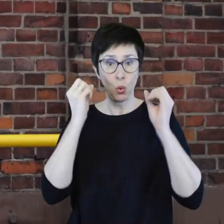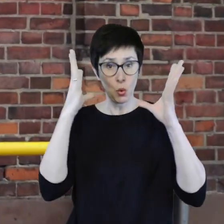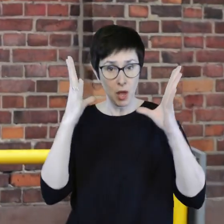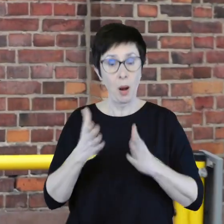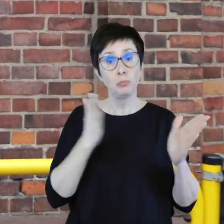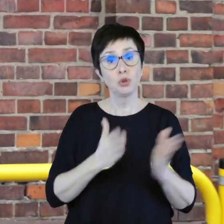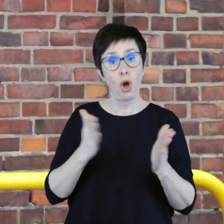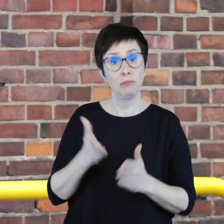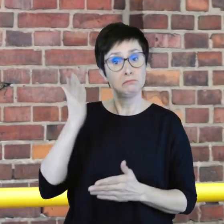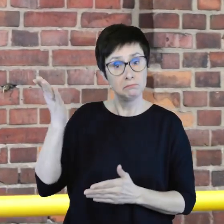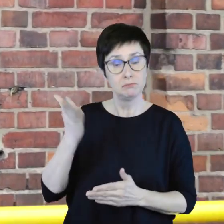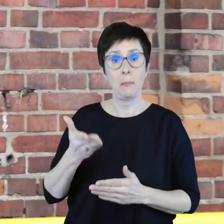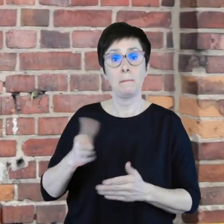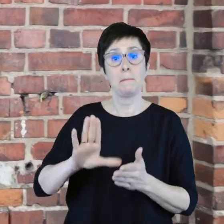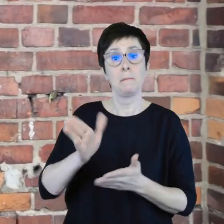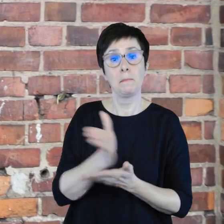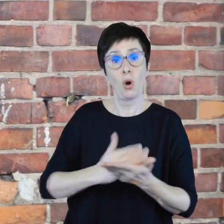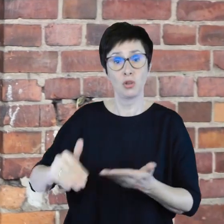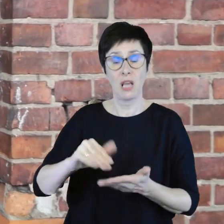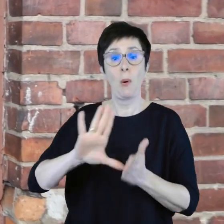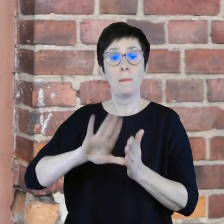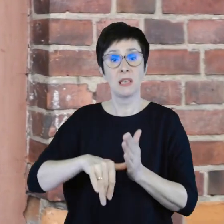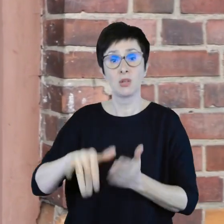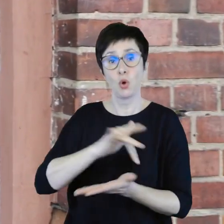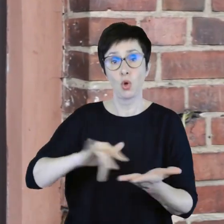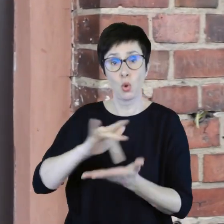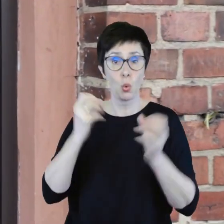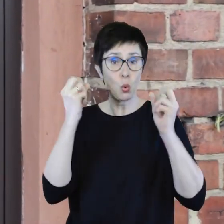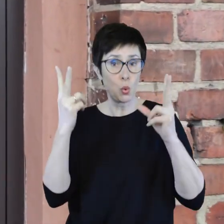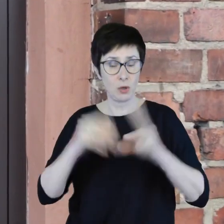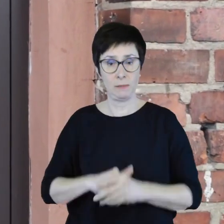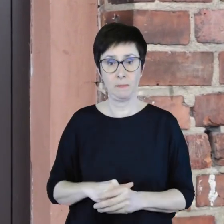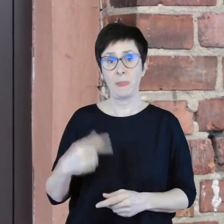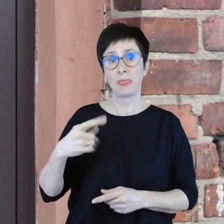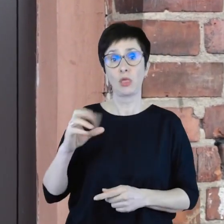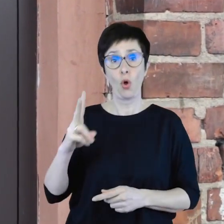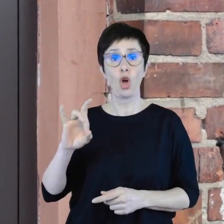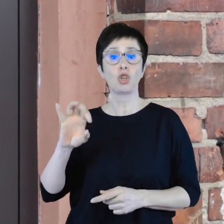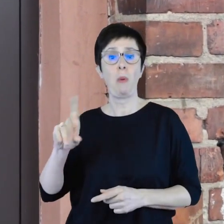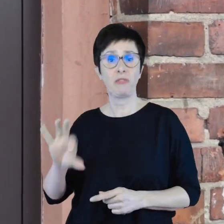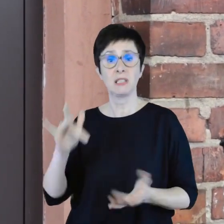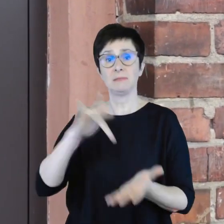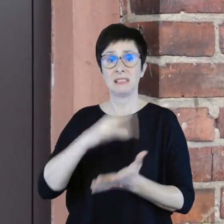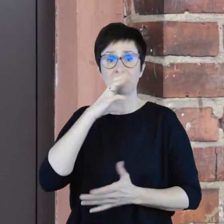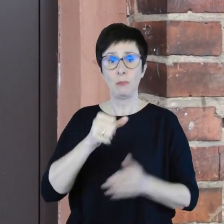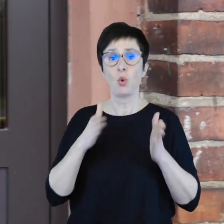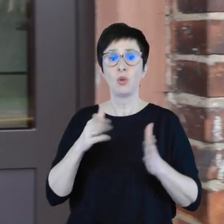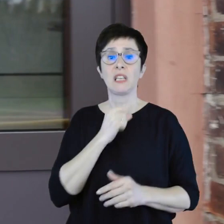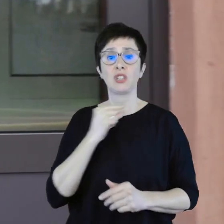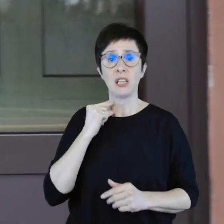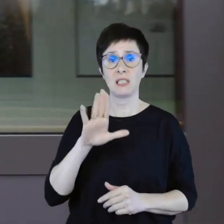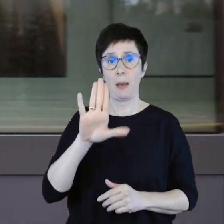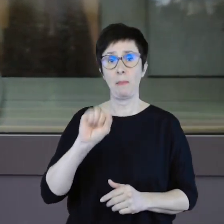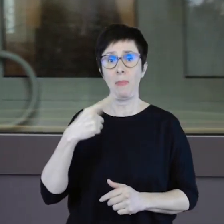kulturalnej przygotowanej przez filię Miejskiego Ośrodka Kultury. Dok Grzybowice mieści się w Zabrzu przy ulicy